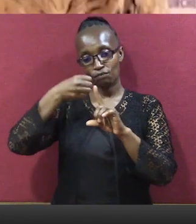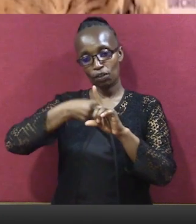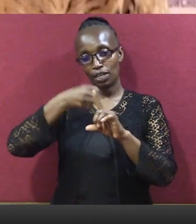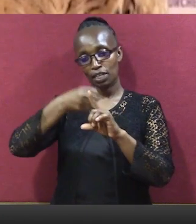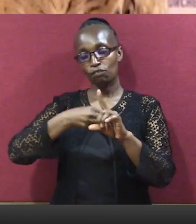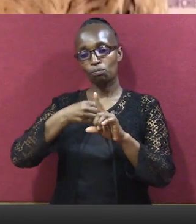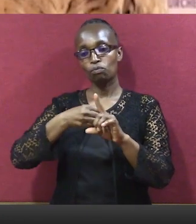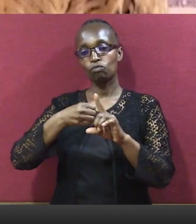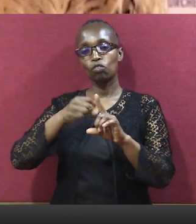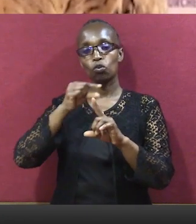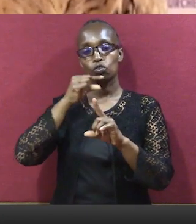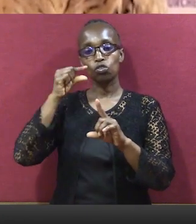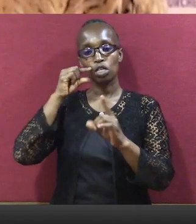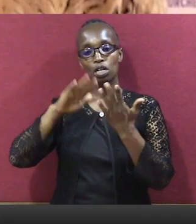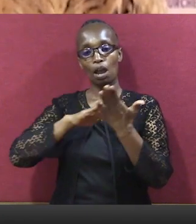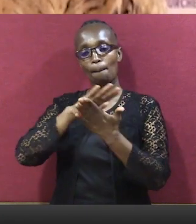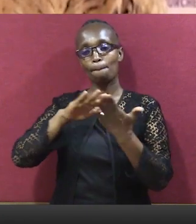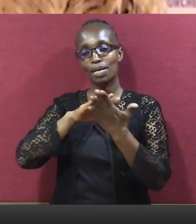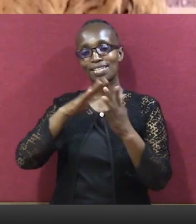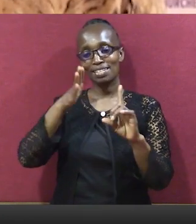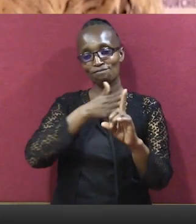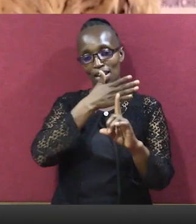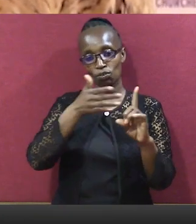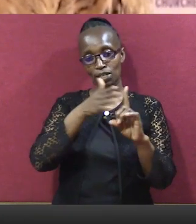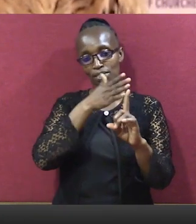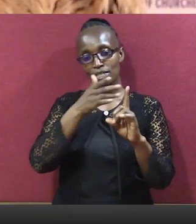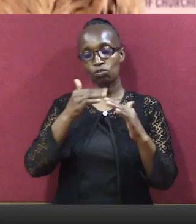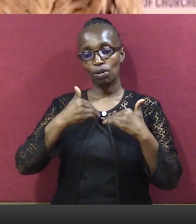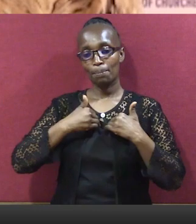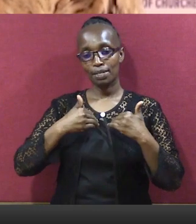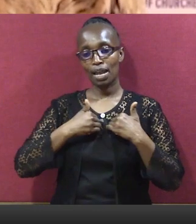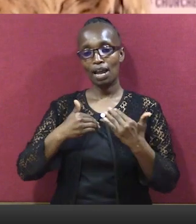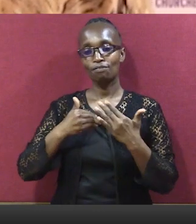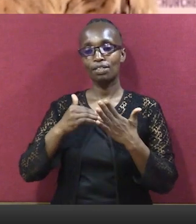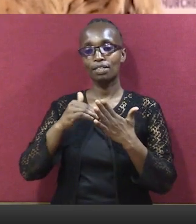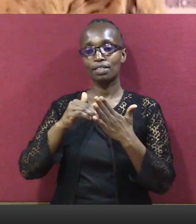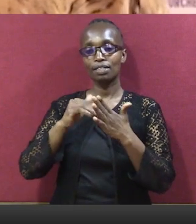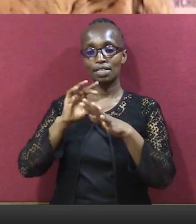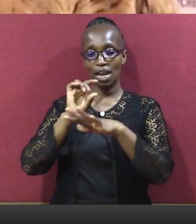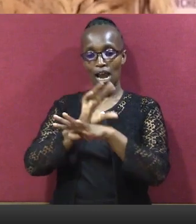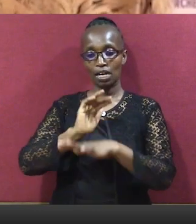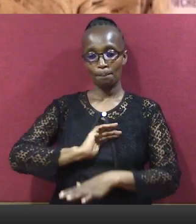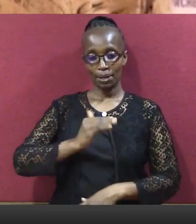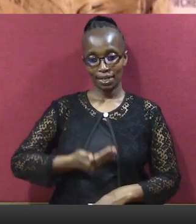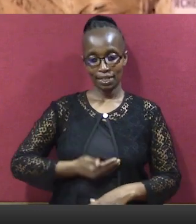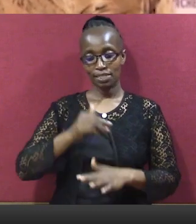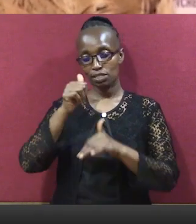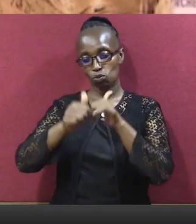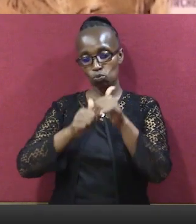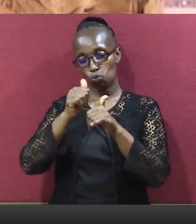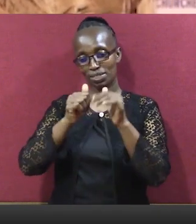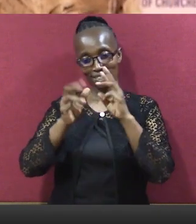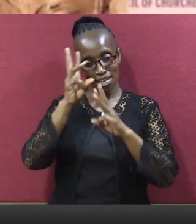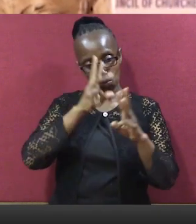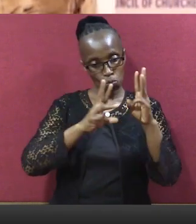GBVA cases are on the rising embu, teenage pregnancies and that is very worrying, it's a worrying